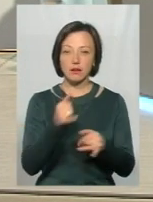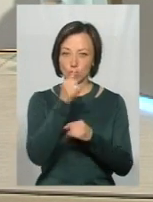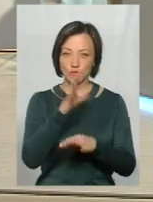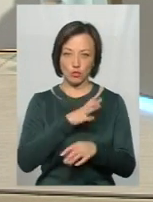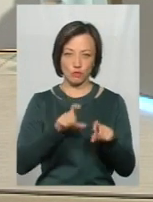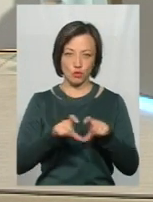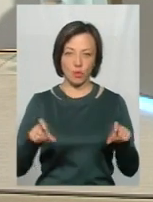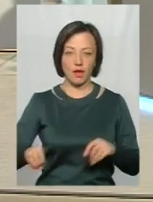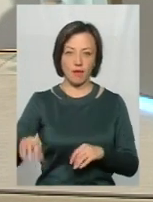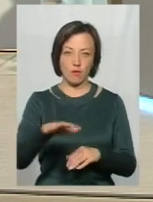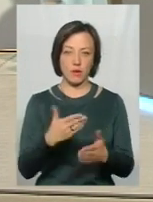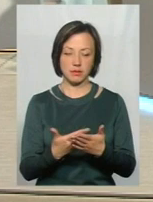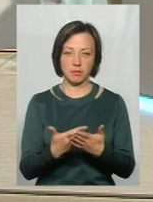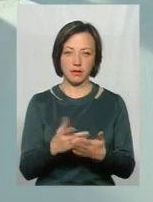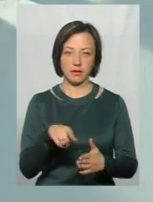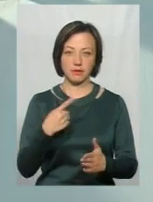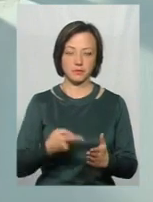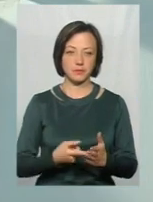бути в школах європейських, наприклад?